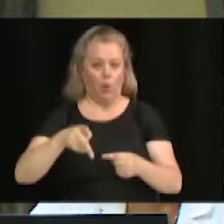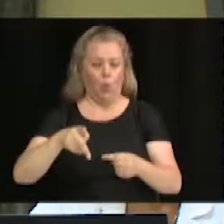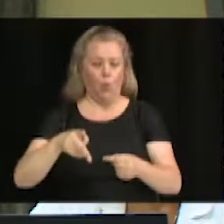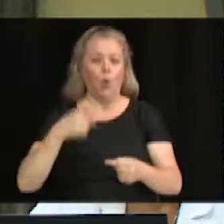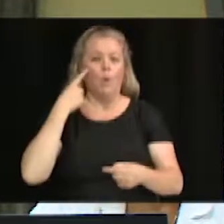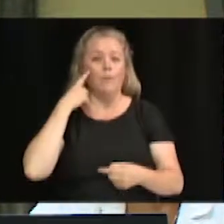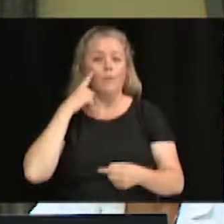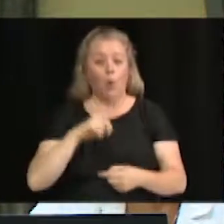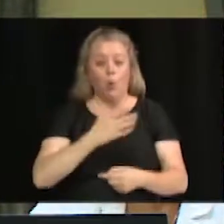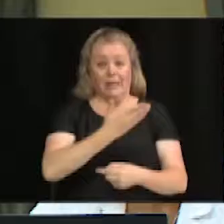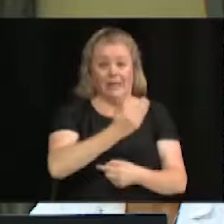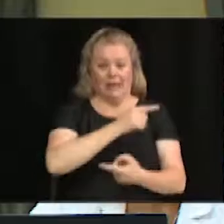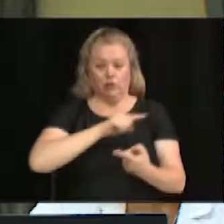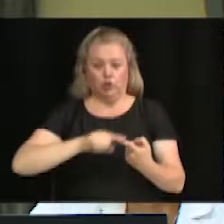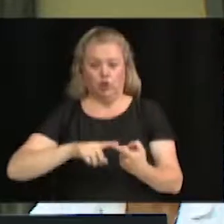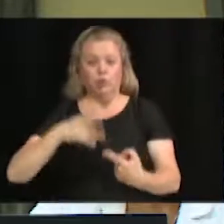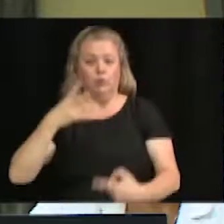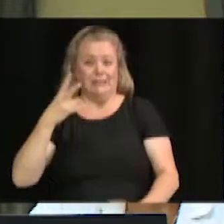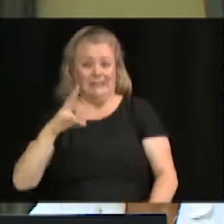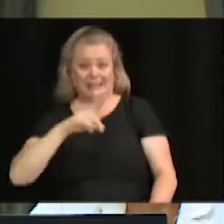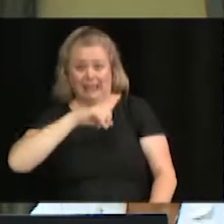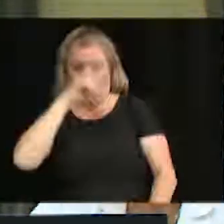samedi 17 août à 18 h.